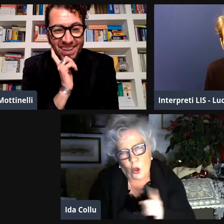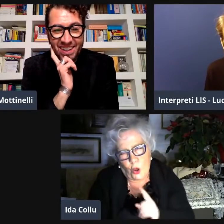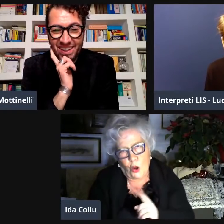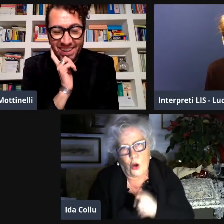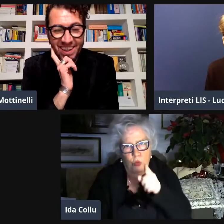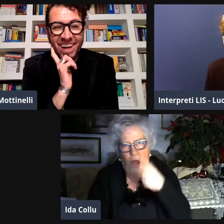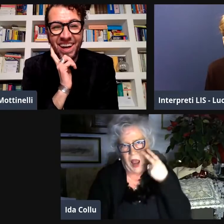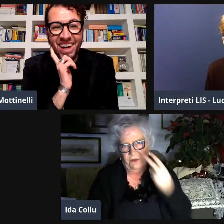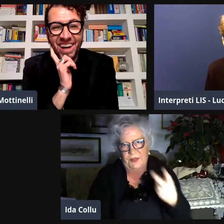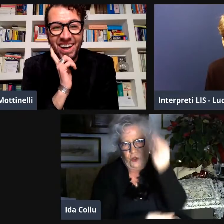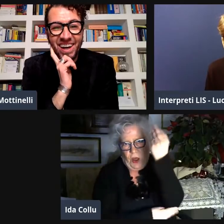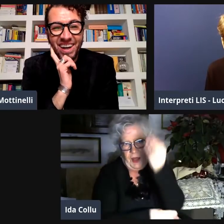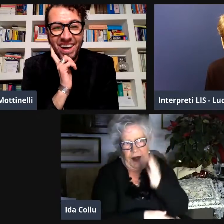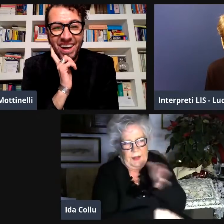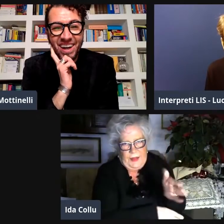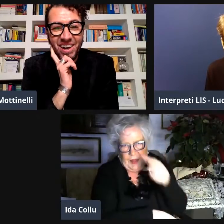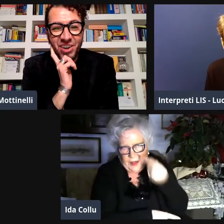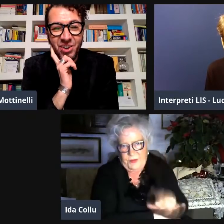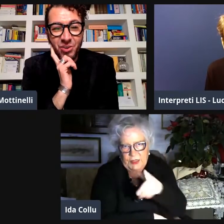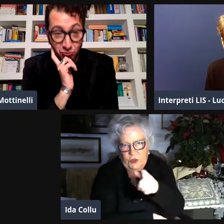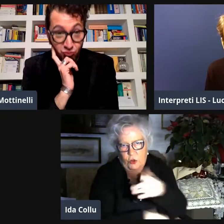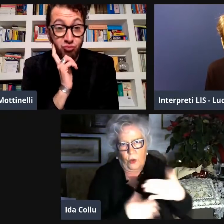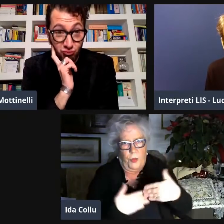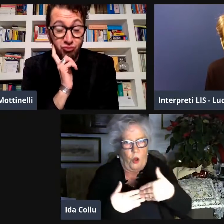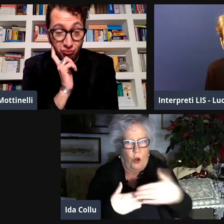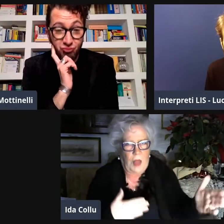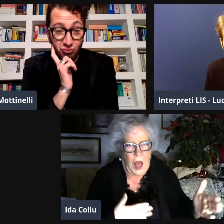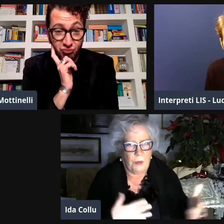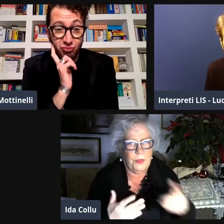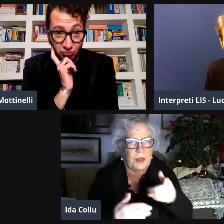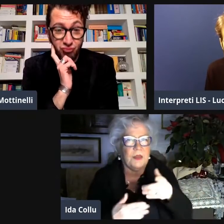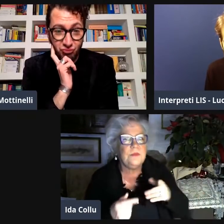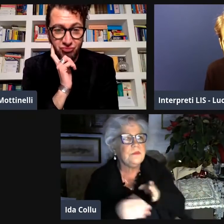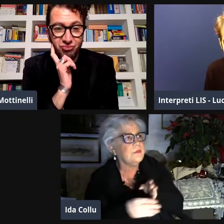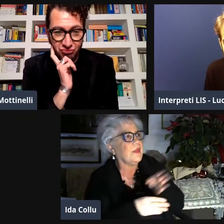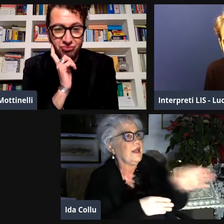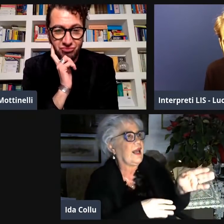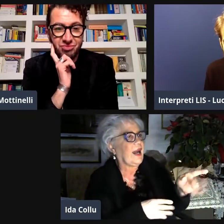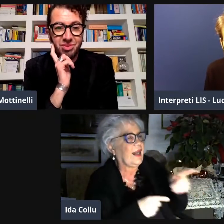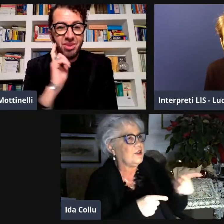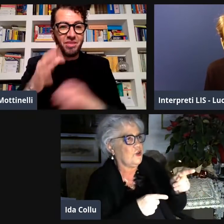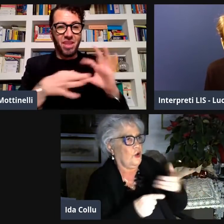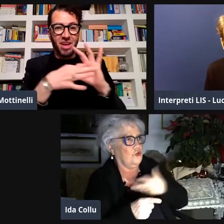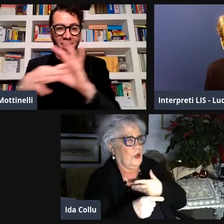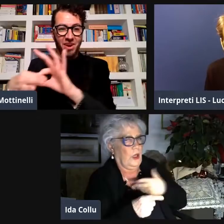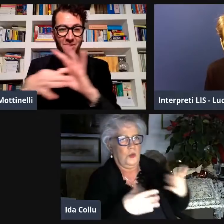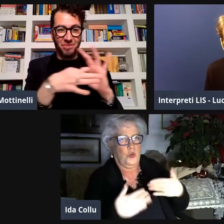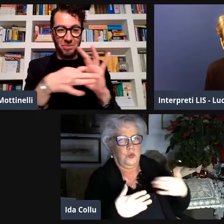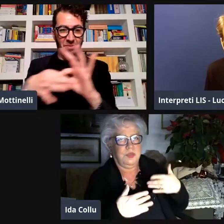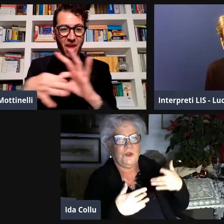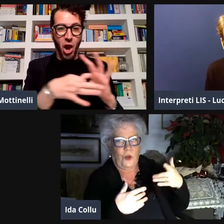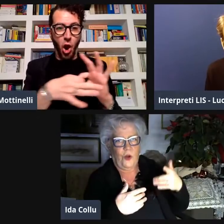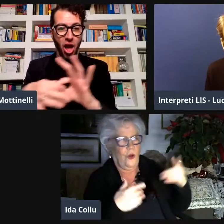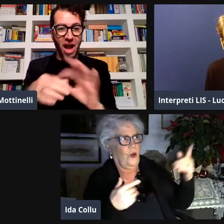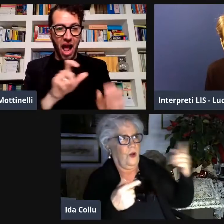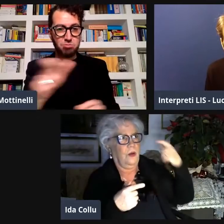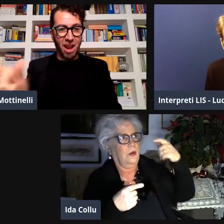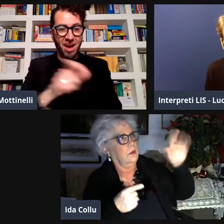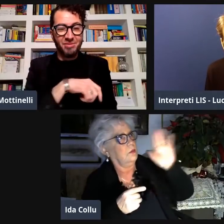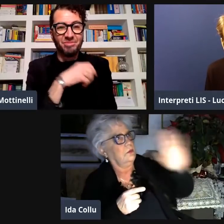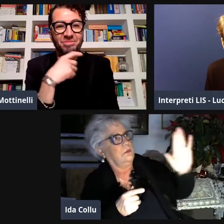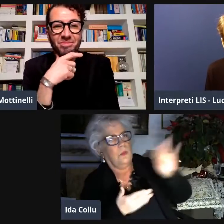non era uno stanzino tu hai visto Lens sei entrato era l